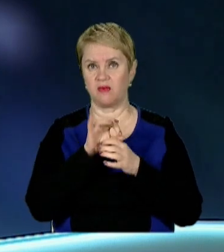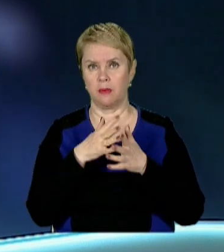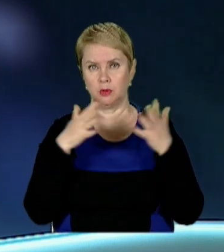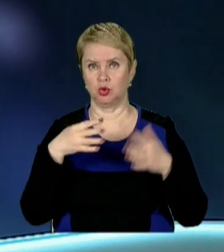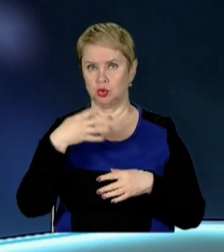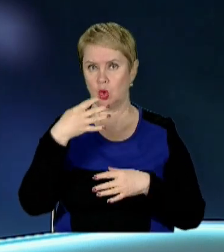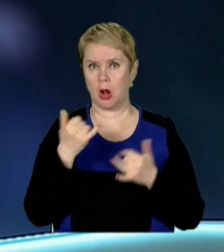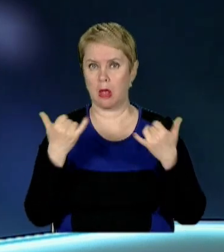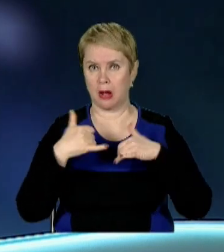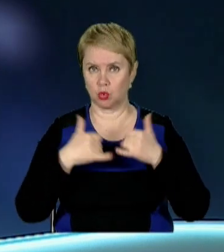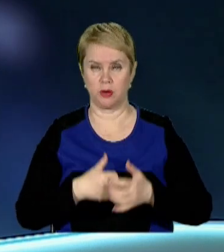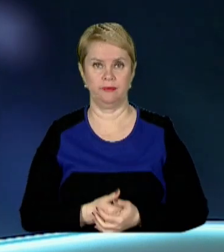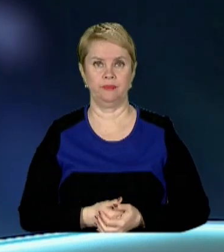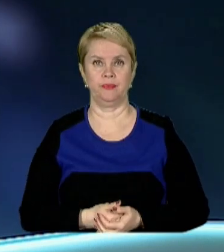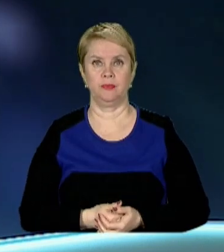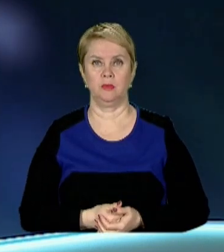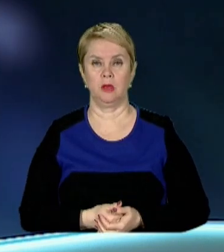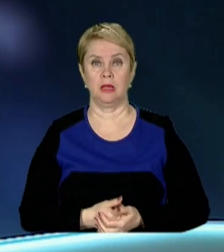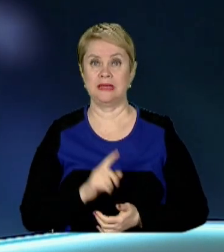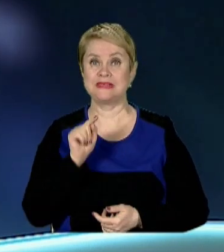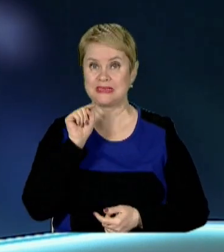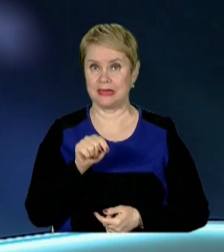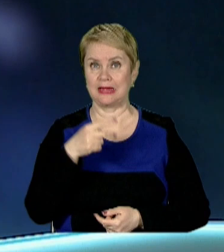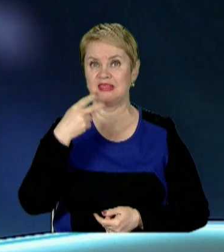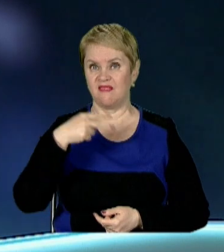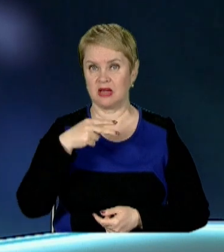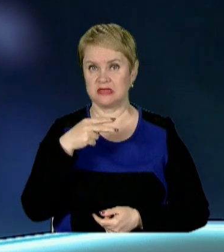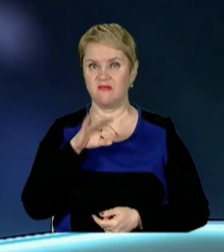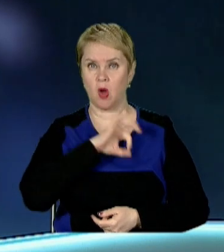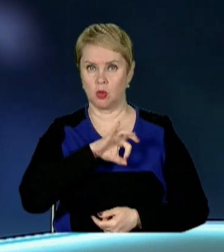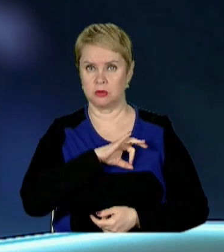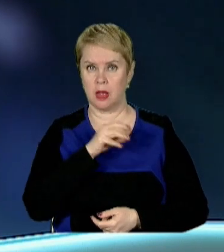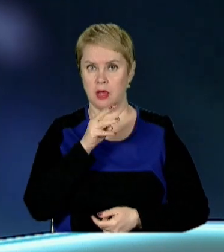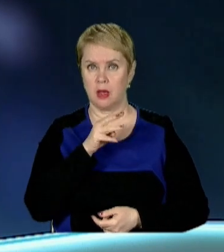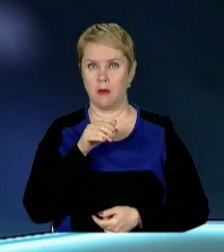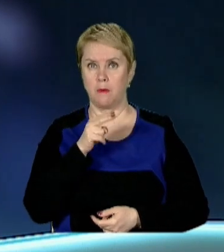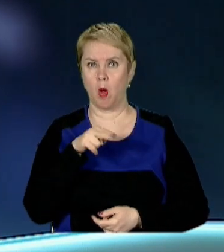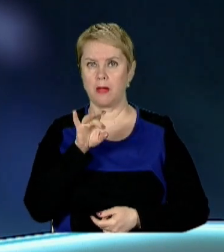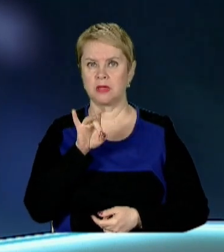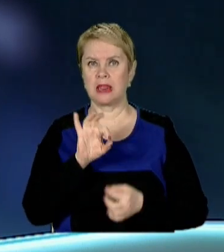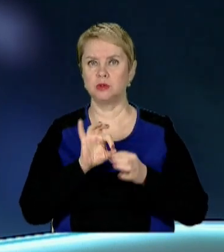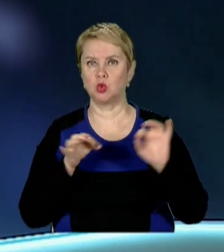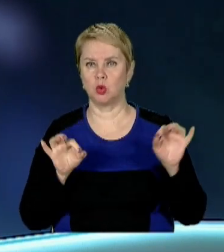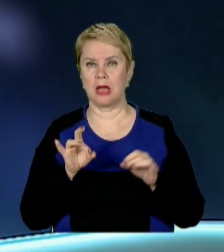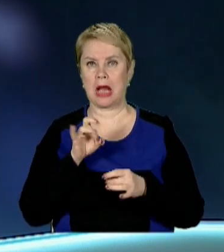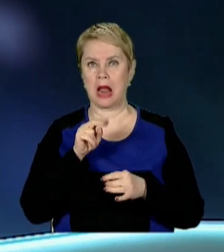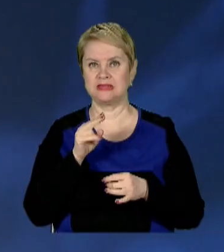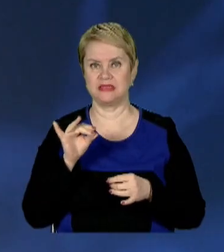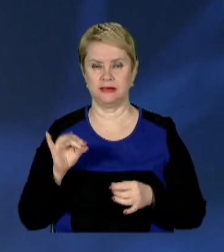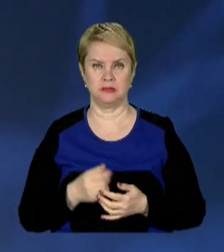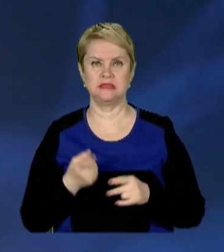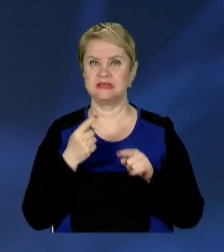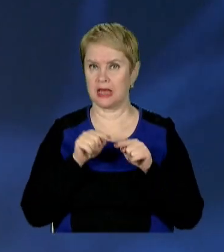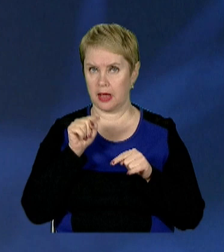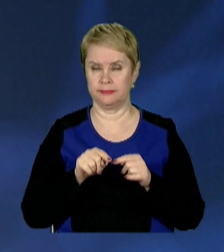більше 40 лабораторій. Із них 20 використують метод полімеразно-ланцюгової реакції. Це?